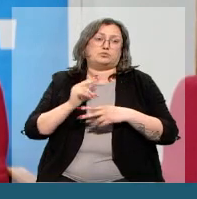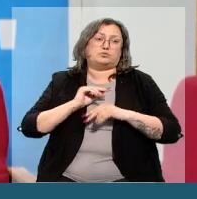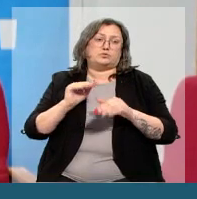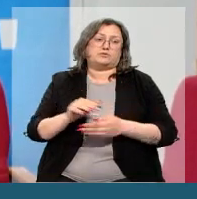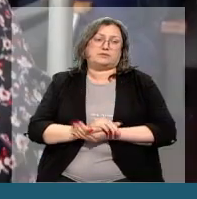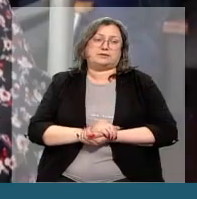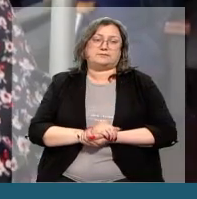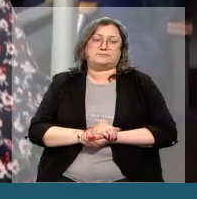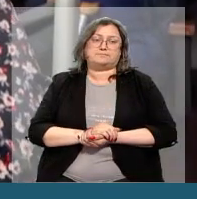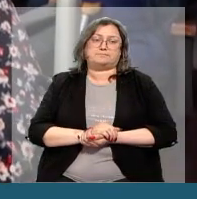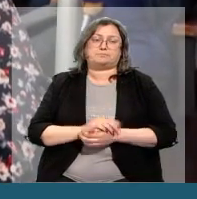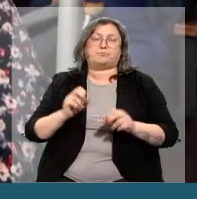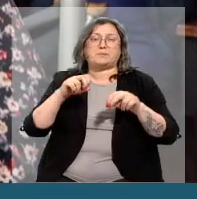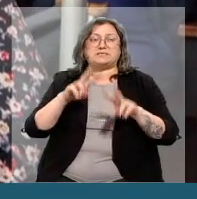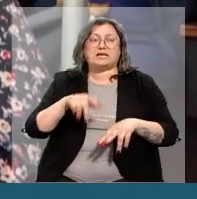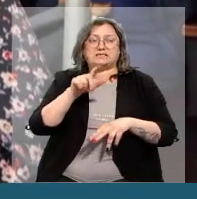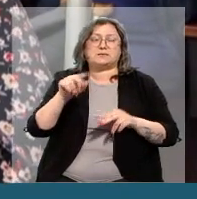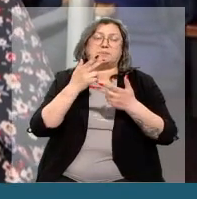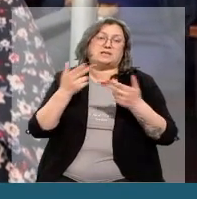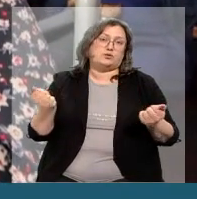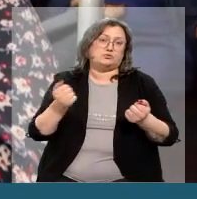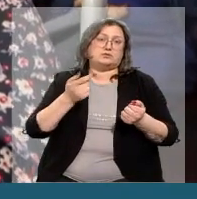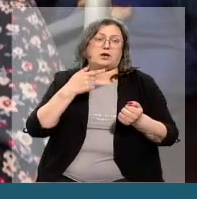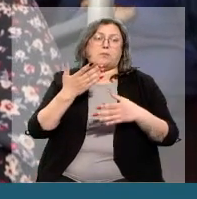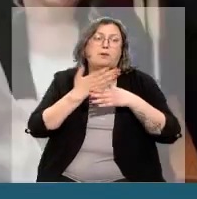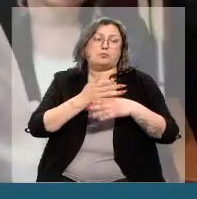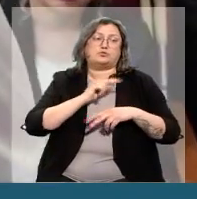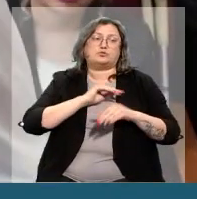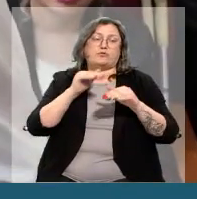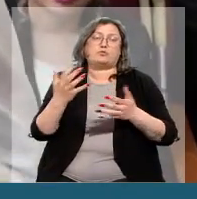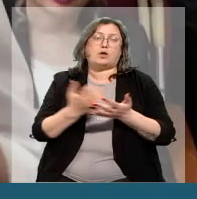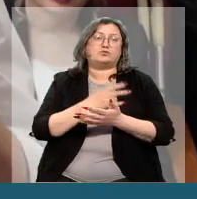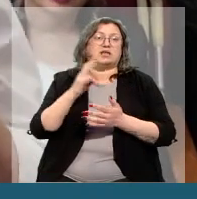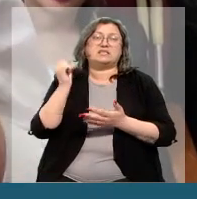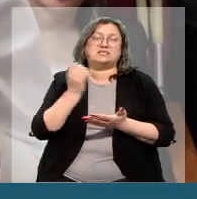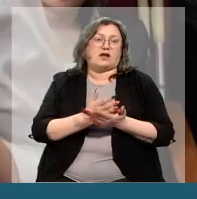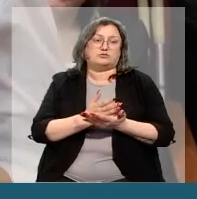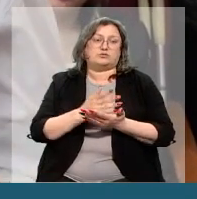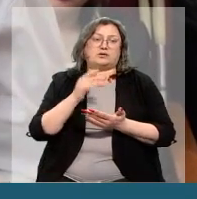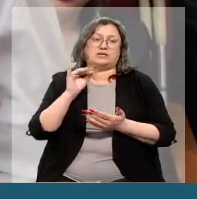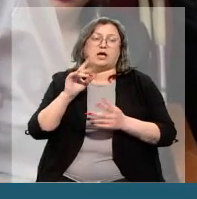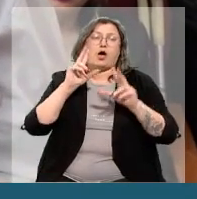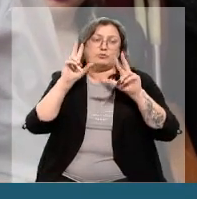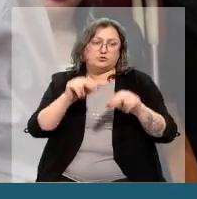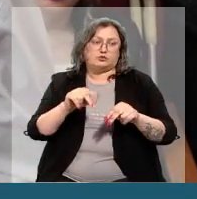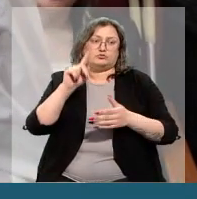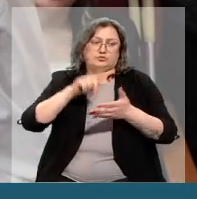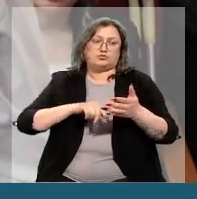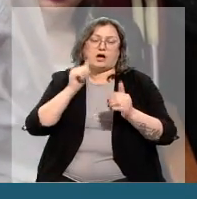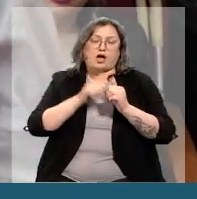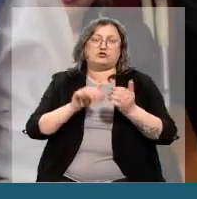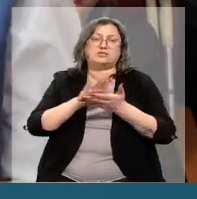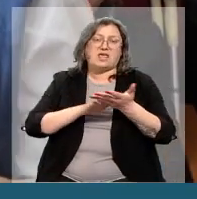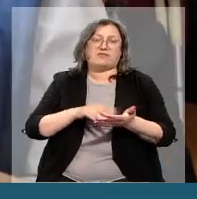трудоустройством. Специалисты признаются, помочь с трудоустройством удаётся не сразу. При этом заверяют, что каждая